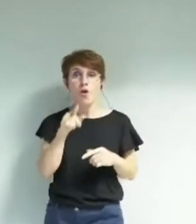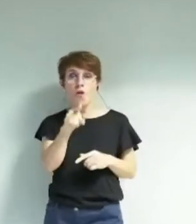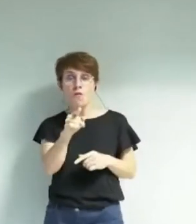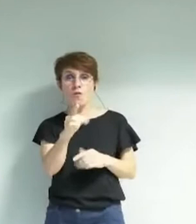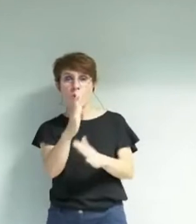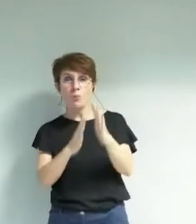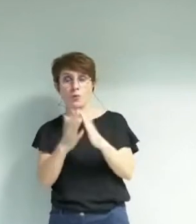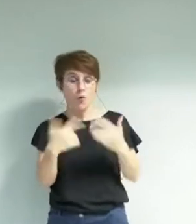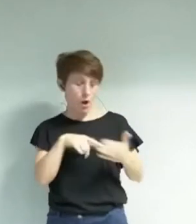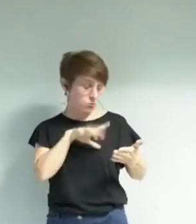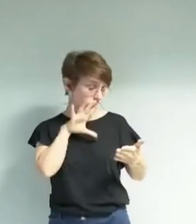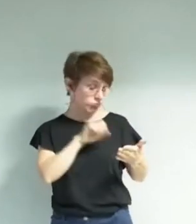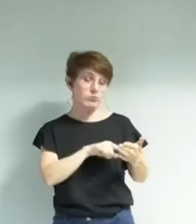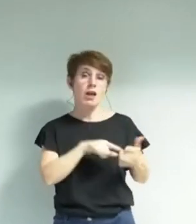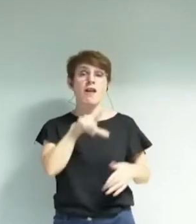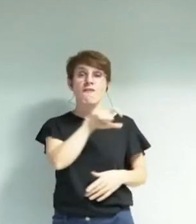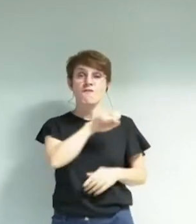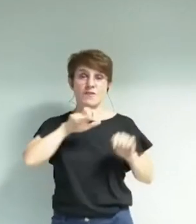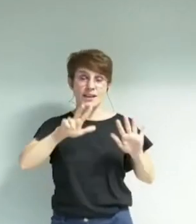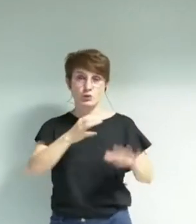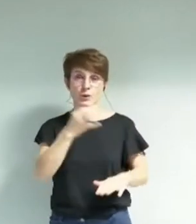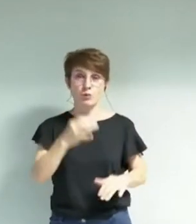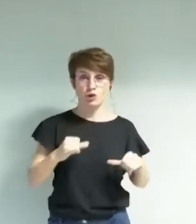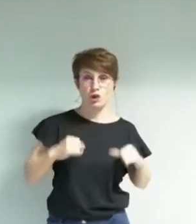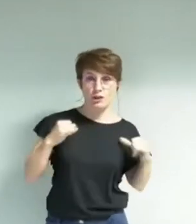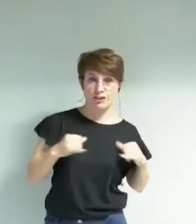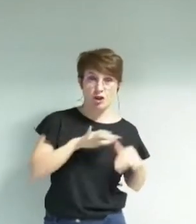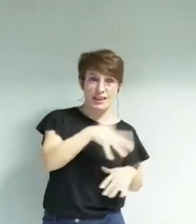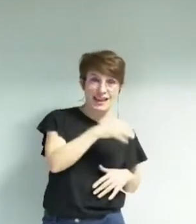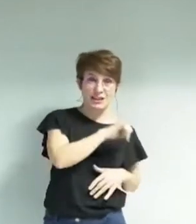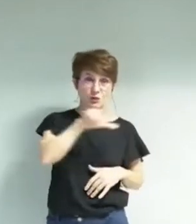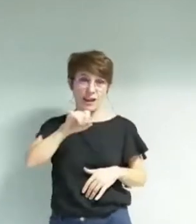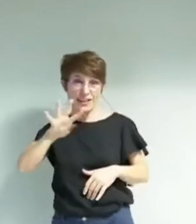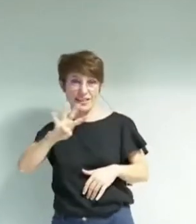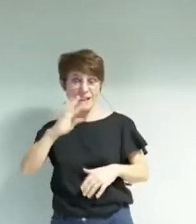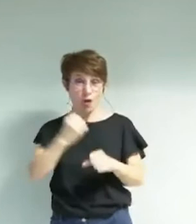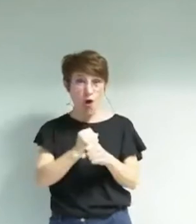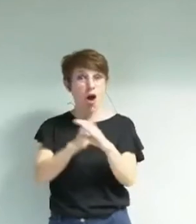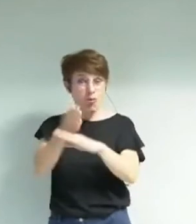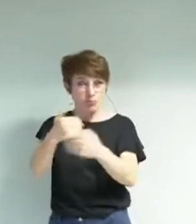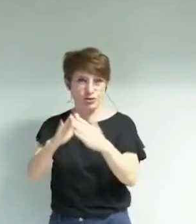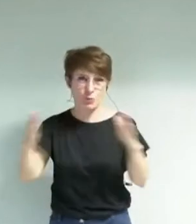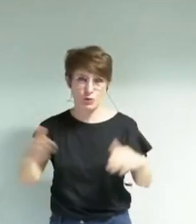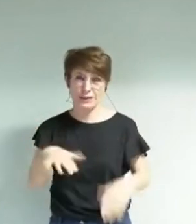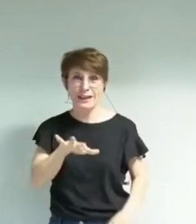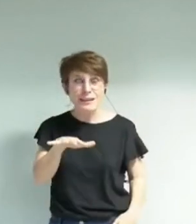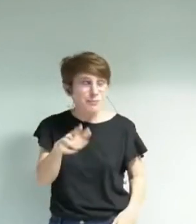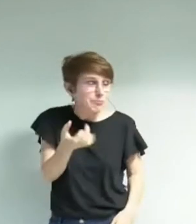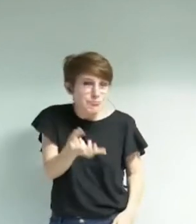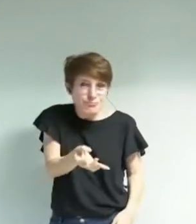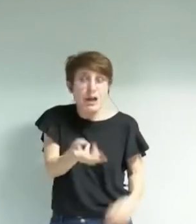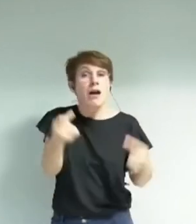des jeunes grenoblois de 15 à 24 ans fréquentent les bibliothèques, alors que la moyenne nationale est de